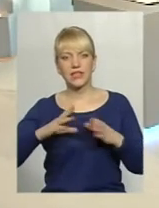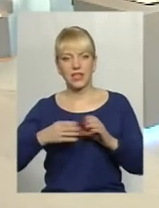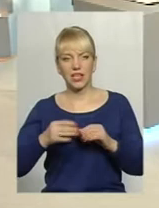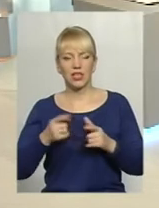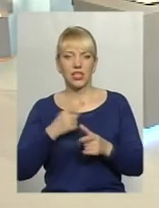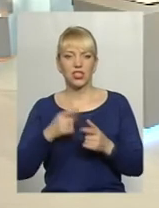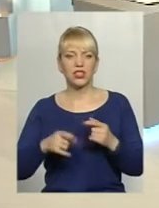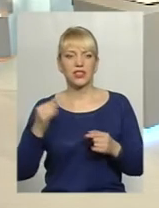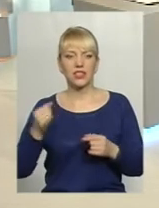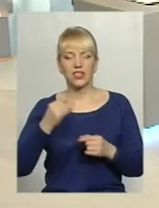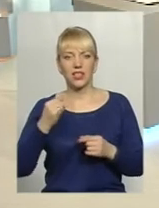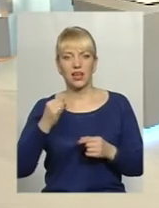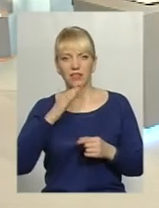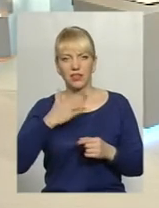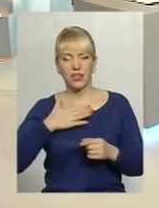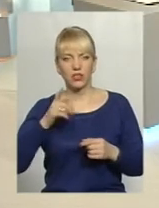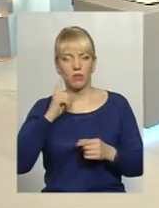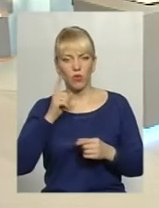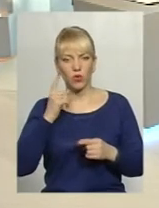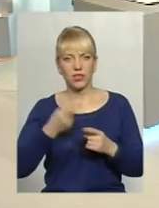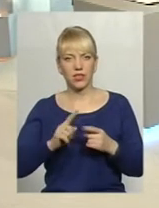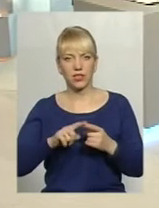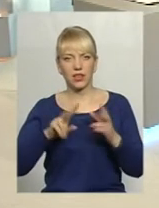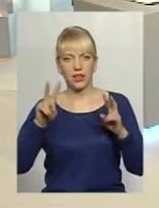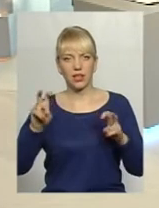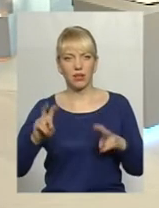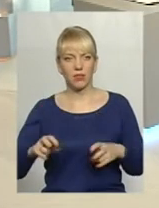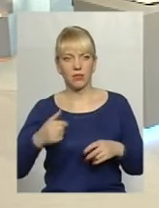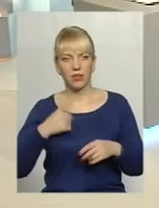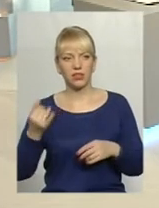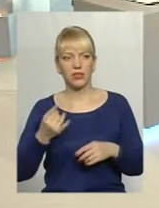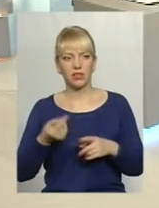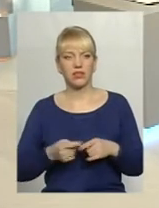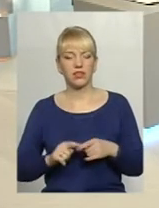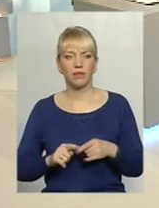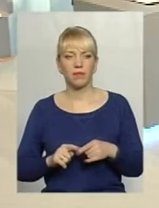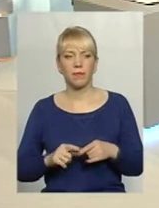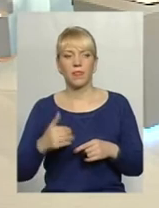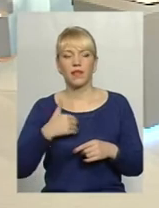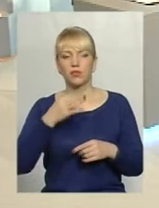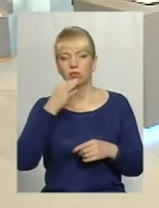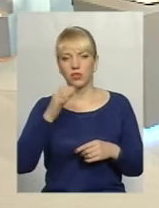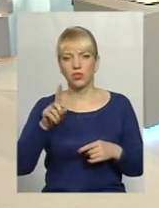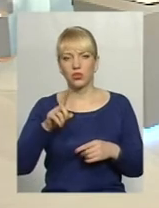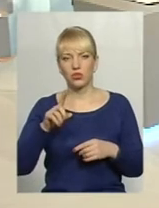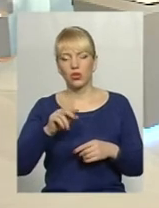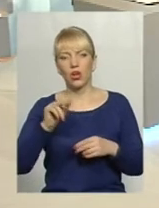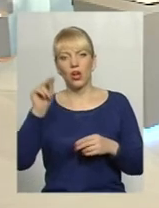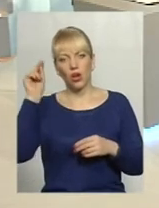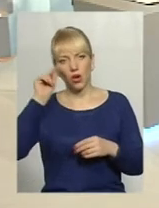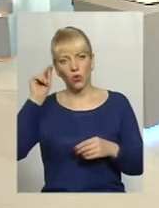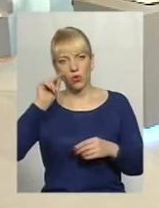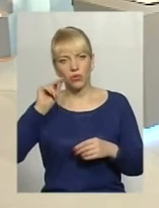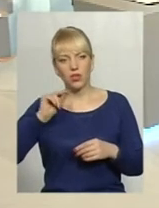зацікавлена наша молодь була цю темою? От мені дуже цікаво. Хочу сказати, що в гуманітарно-педагогічної академії